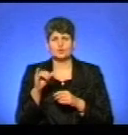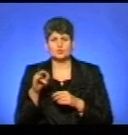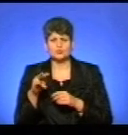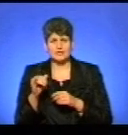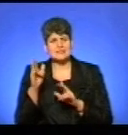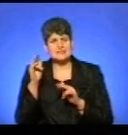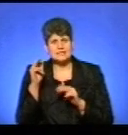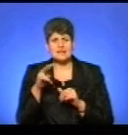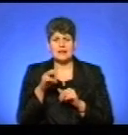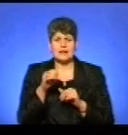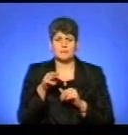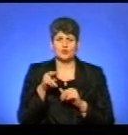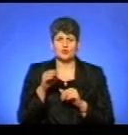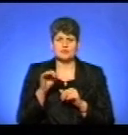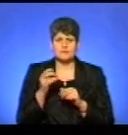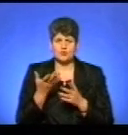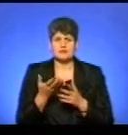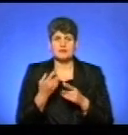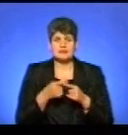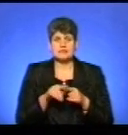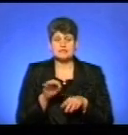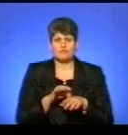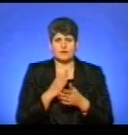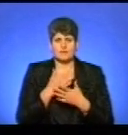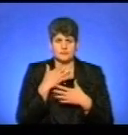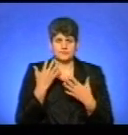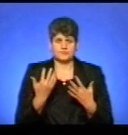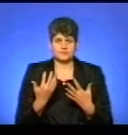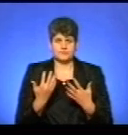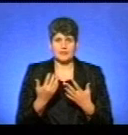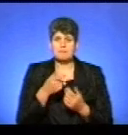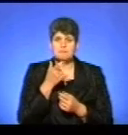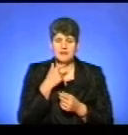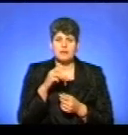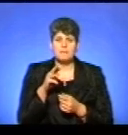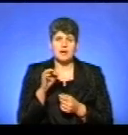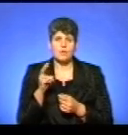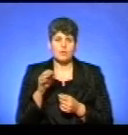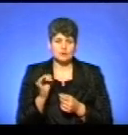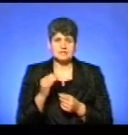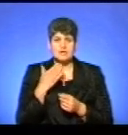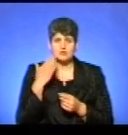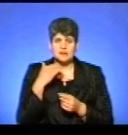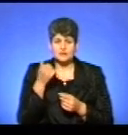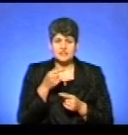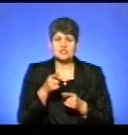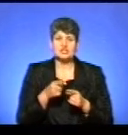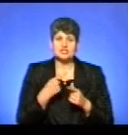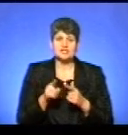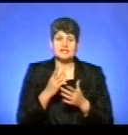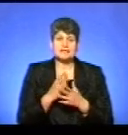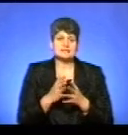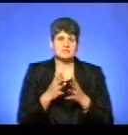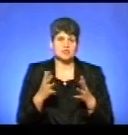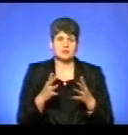бруцельоз, на лептоспіроз. Так що такі захворювання є чимало. Пане Микола, за останні роки, чи збільшилась загроза від диких